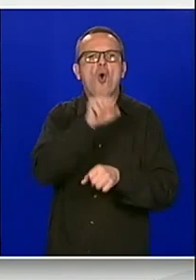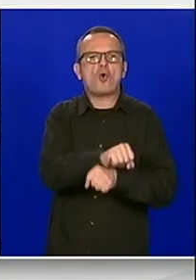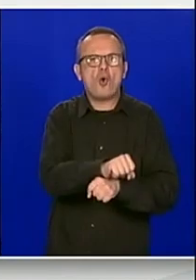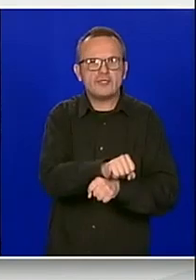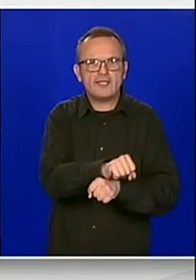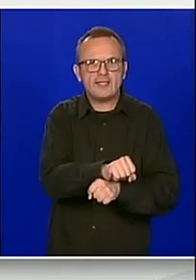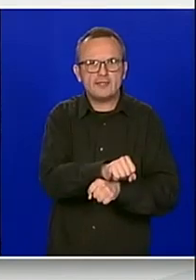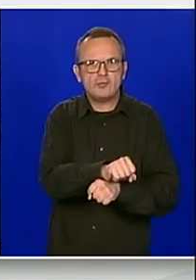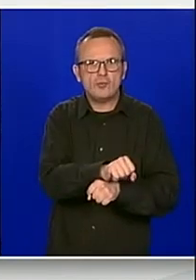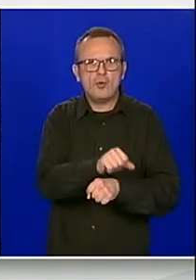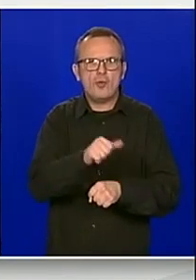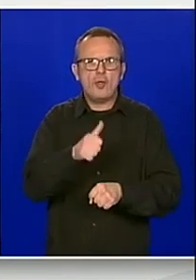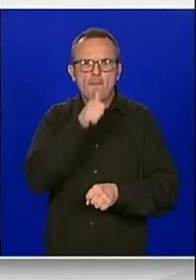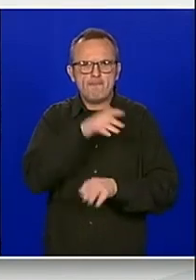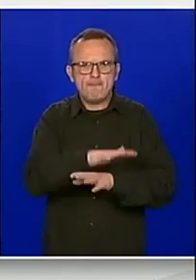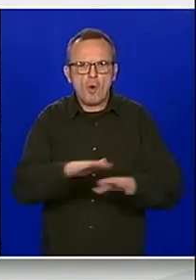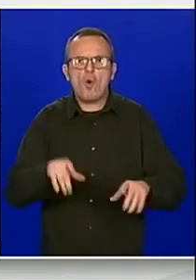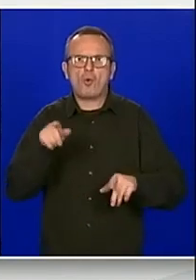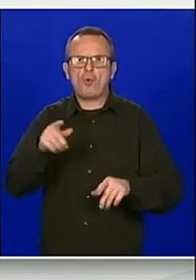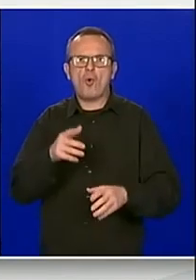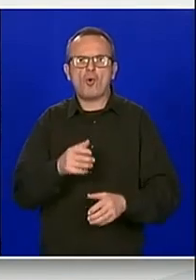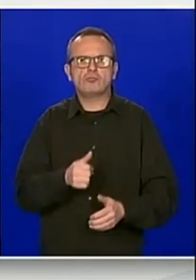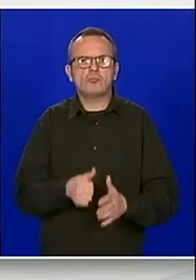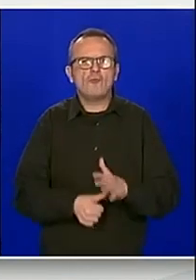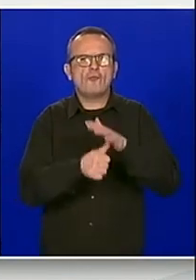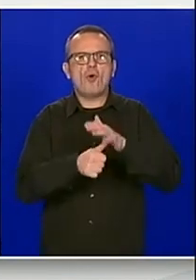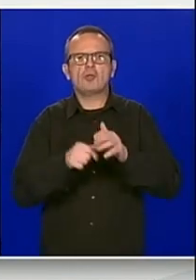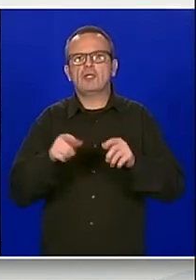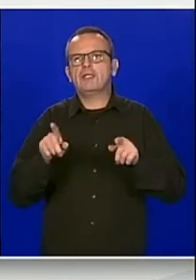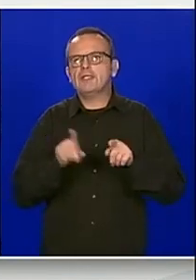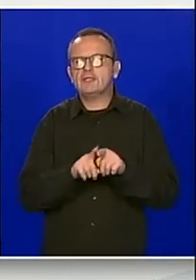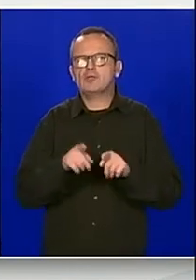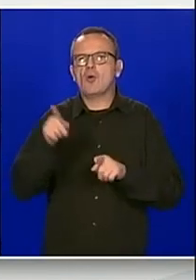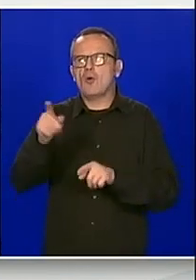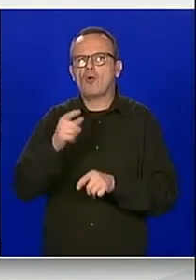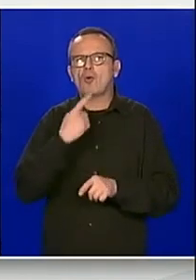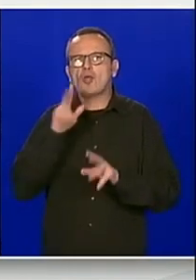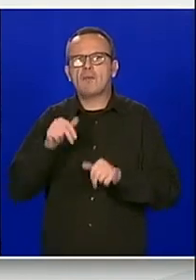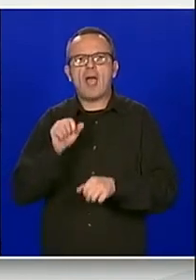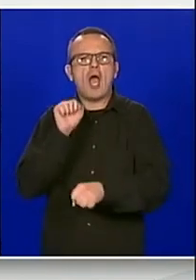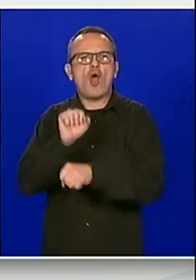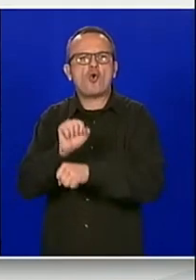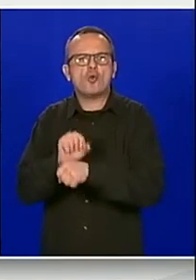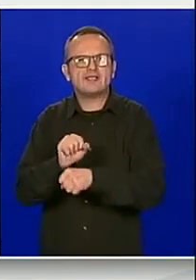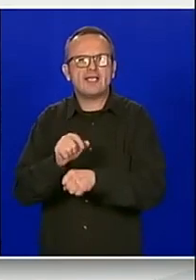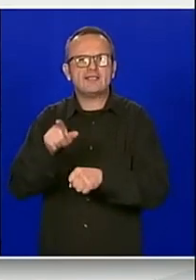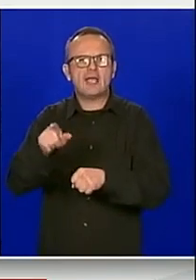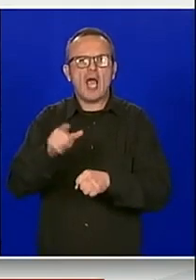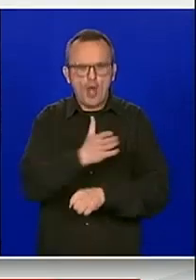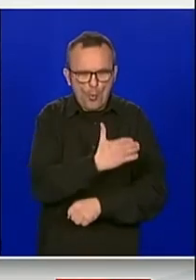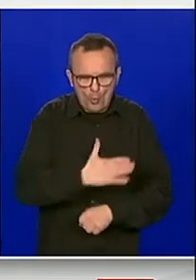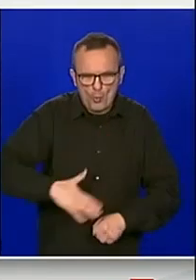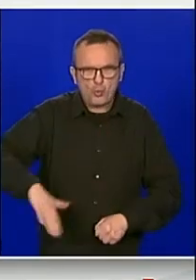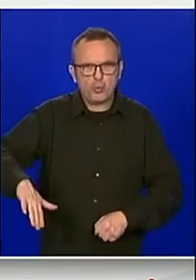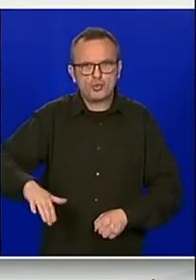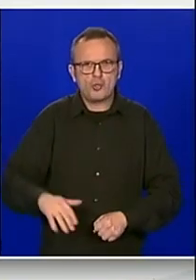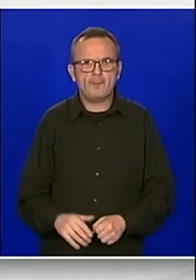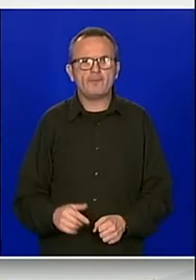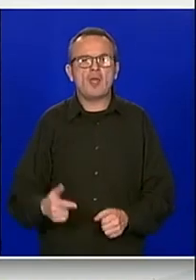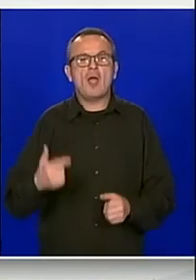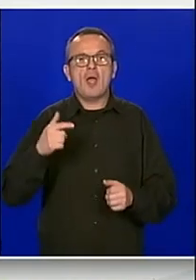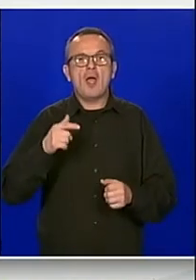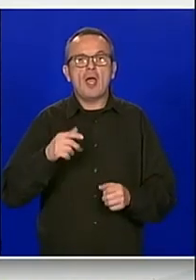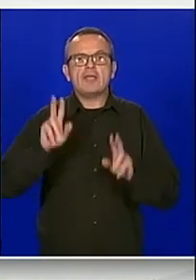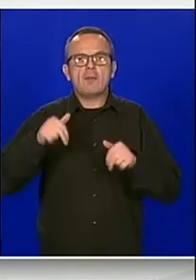slobodnih zona, odnosno nositelji su glasnosti za osnivanje lučkih slobodnih zona. U 2019. godini poslovala je 11